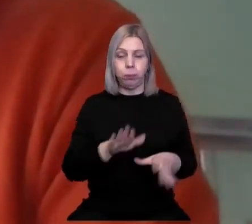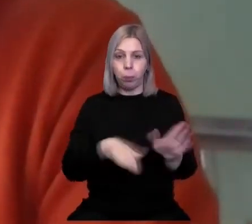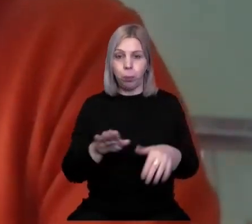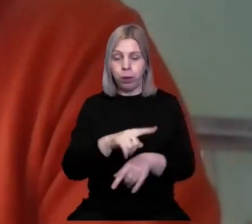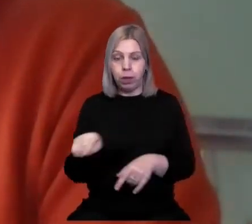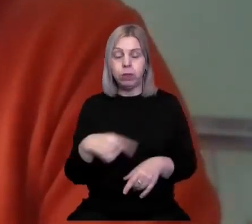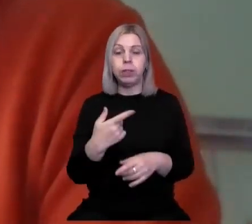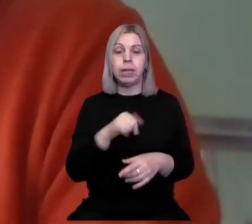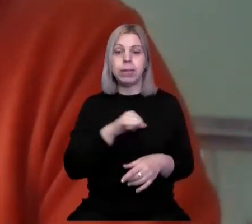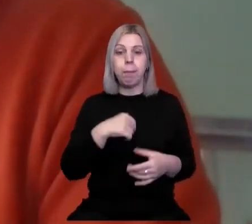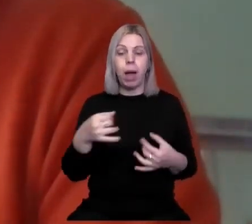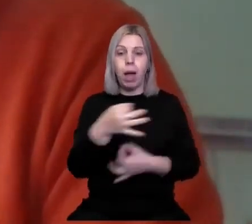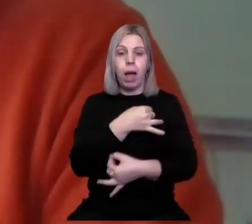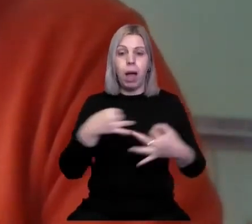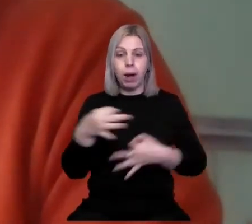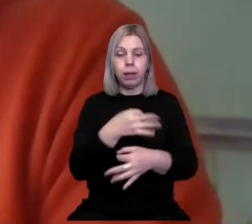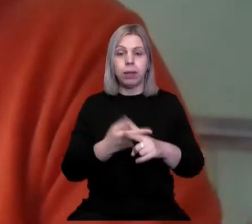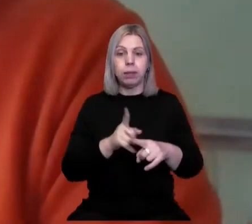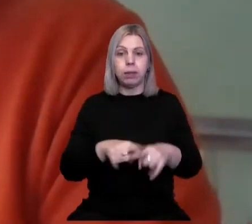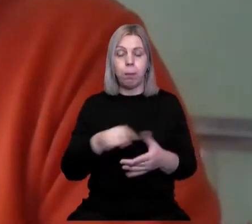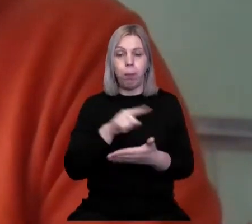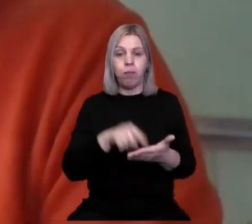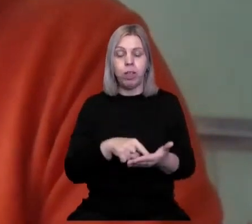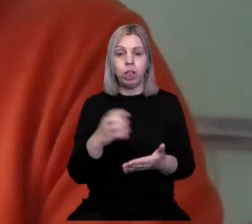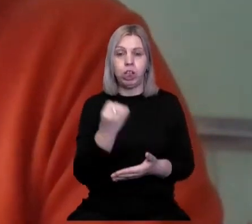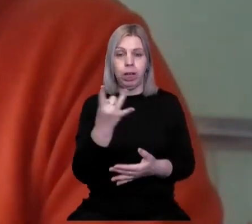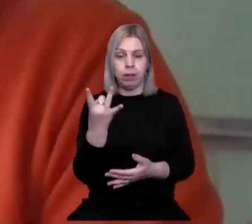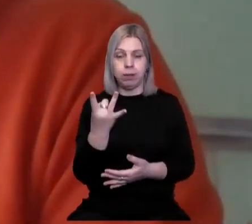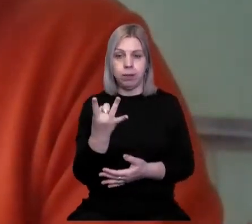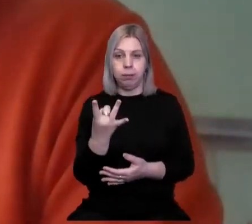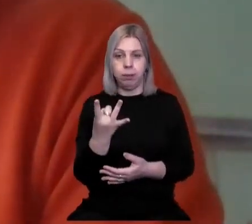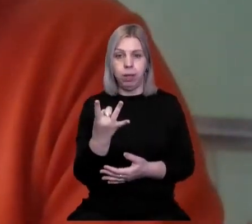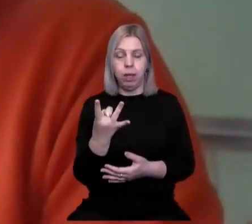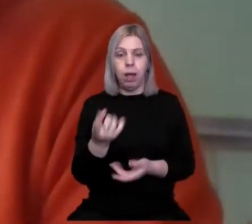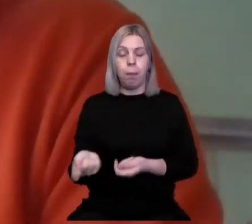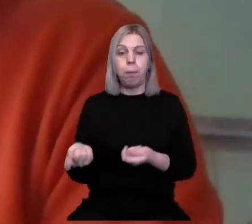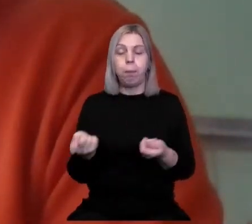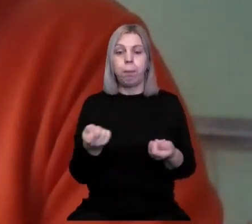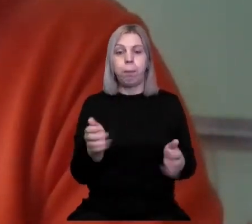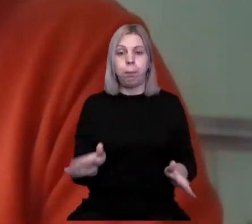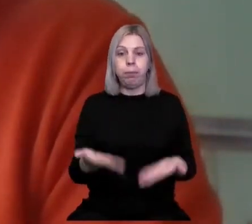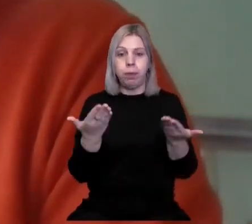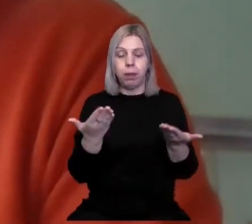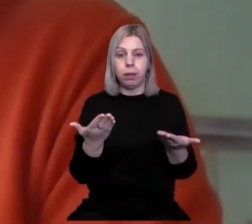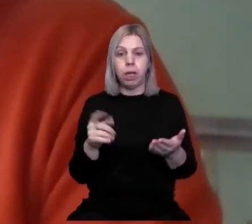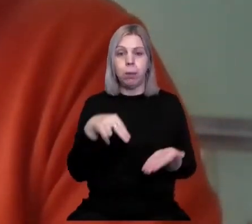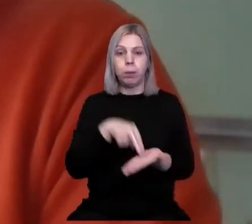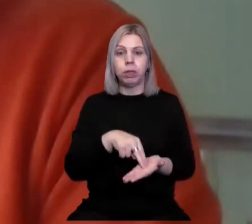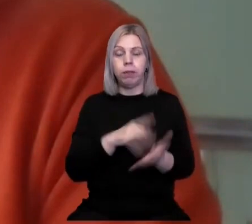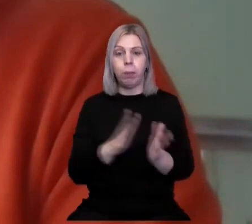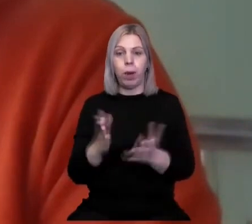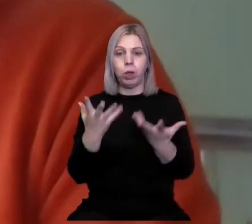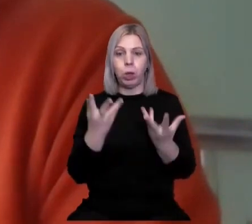Рада повинна це питання ще раз привести, поставити на